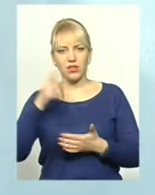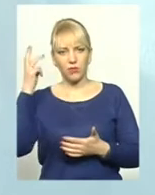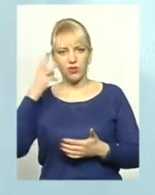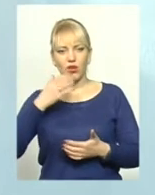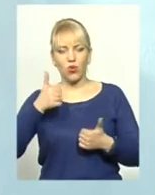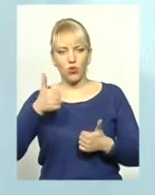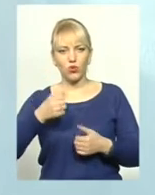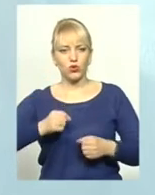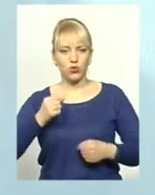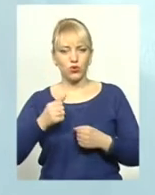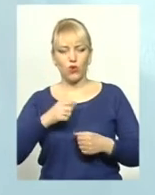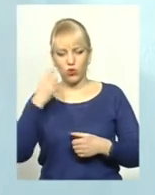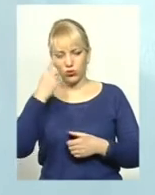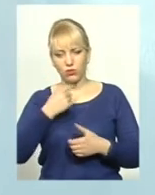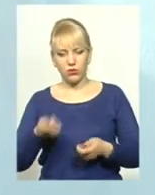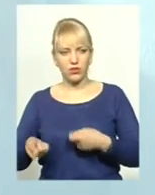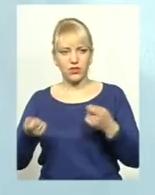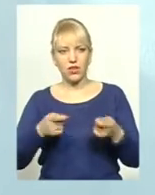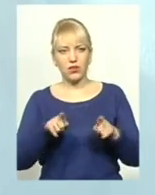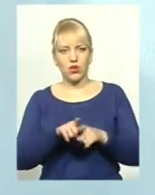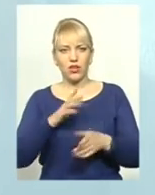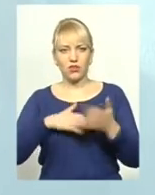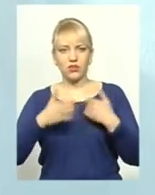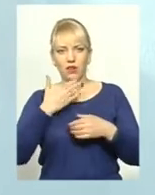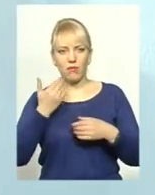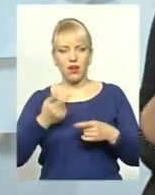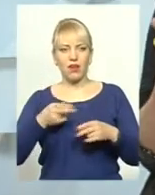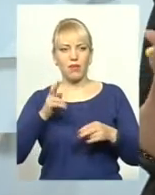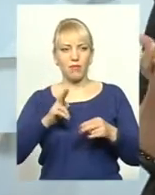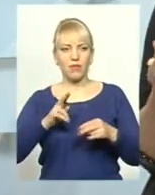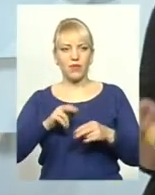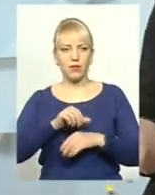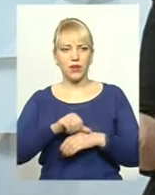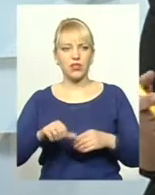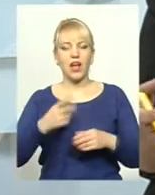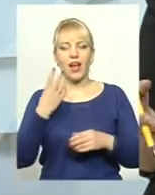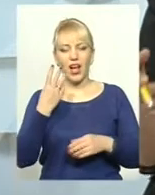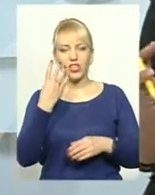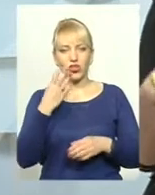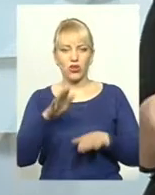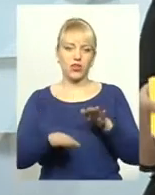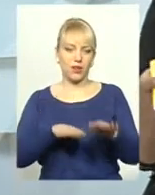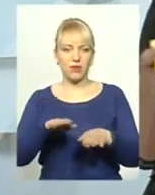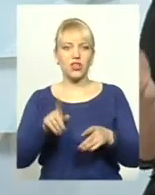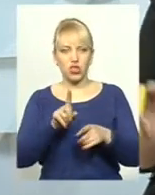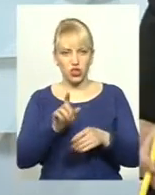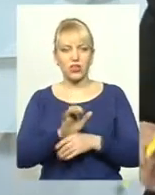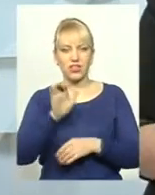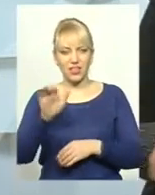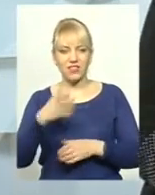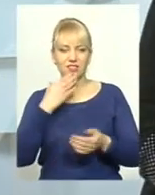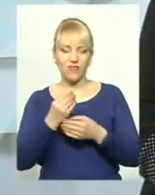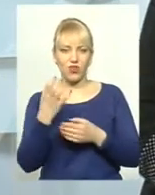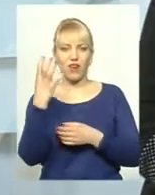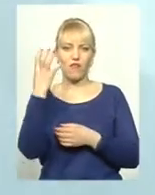Він везе особисто, і він каже, цієї радості немає меж, тому що люди дуже довго чекають. чотири лапі друзі потім вам нацилають фото зі своєї